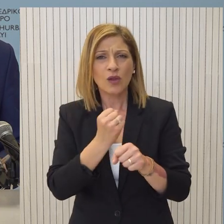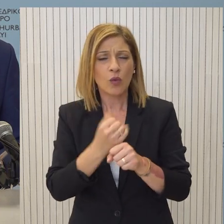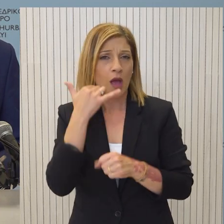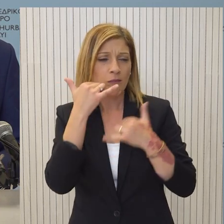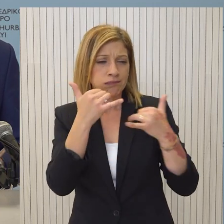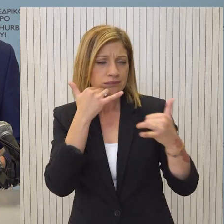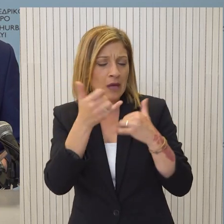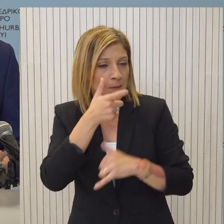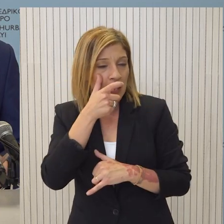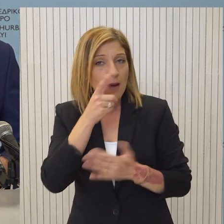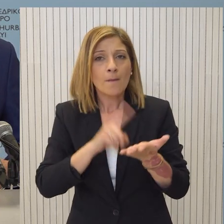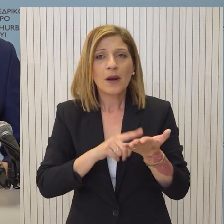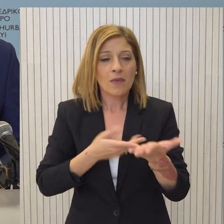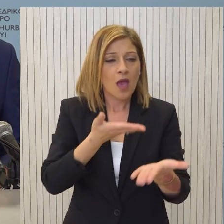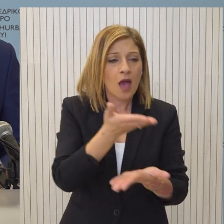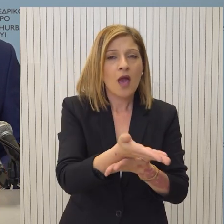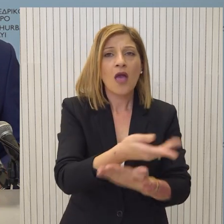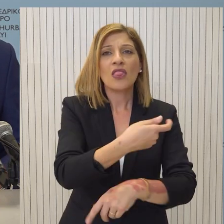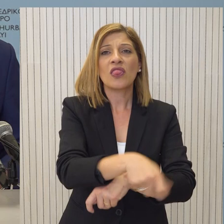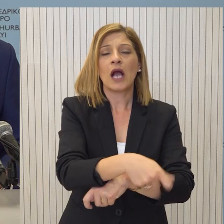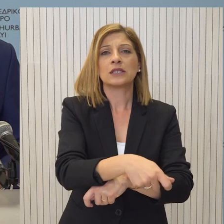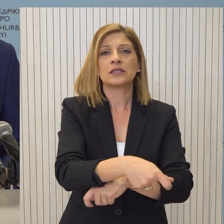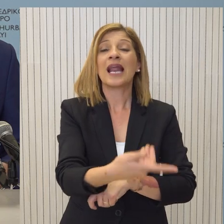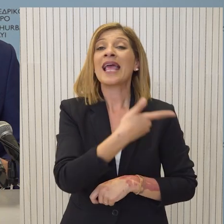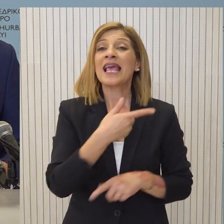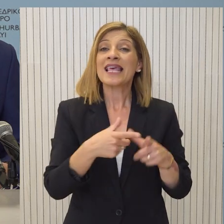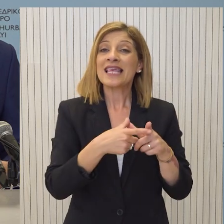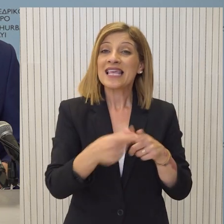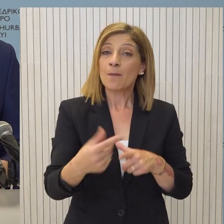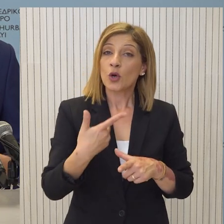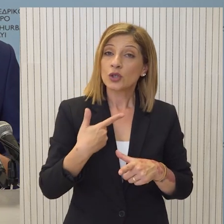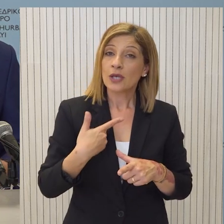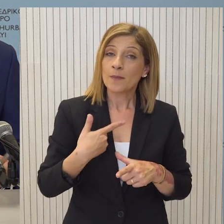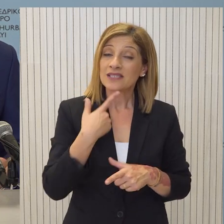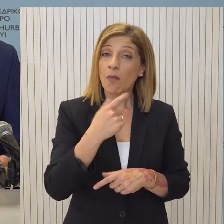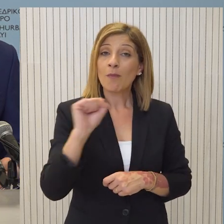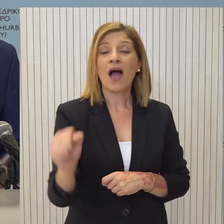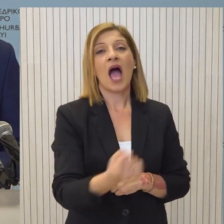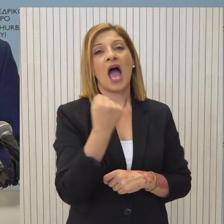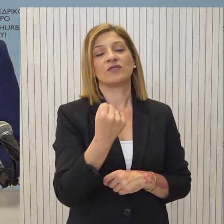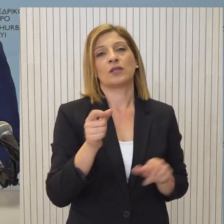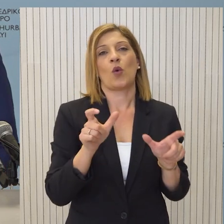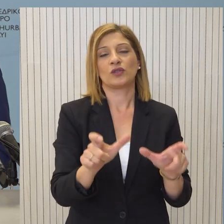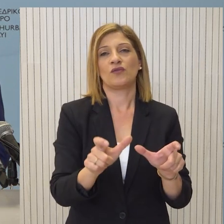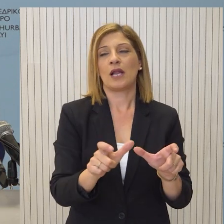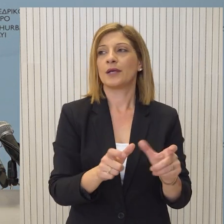που αυτή ακριβώς ήταν ως προς την παρουσία, ήμασταν δηλαδή από τα κράτια, τα οποία πρωτοσταλήσαμε ως προς τις αυστηρές δικλείδες ασφαλείας.